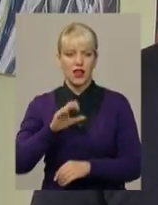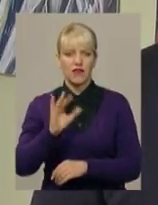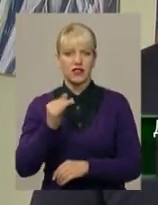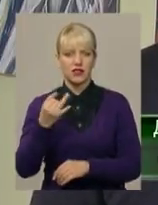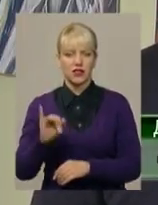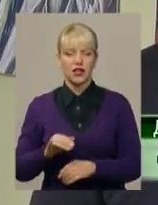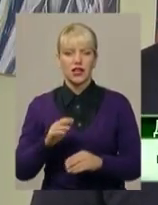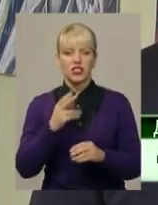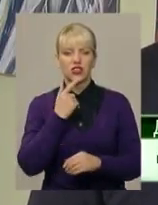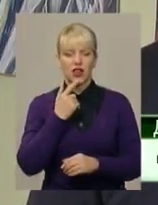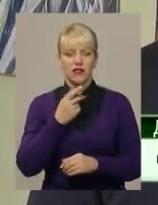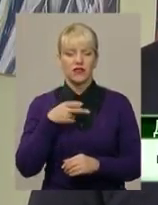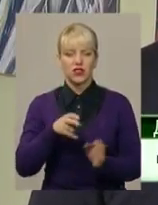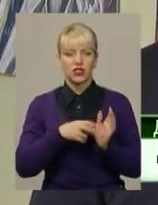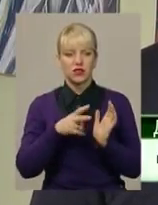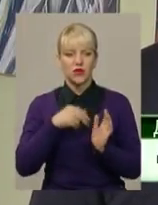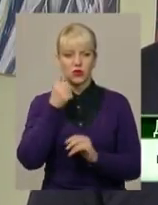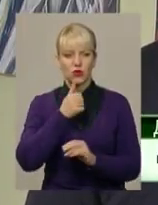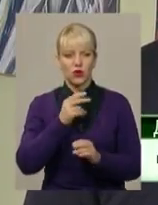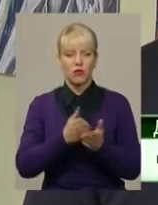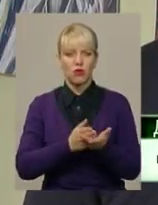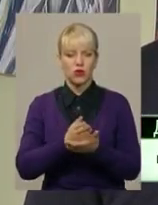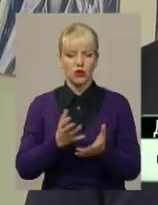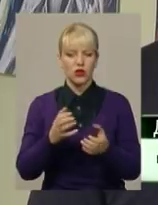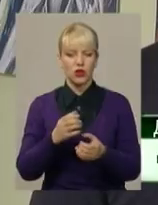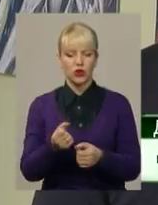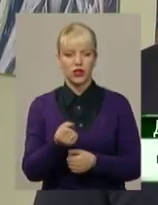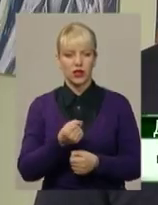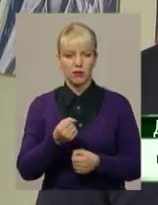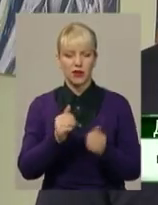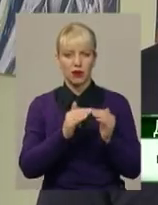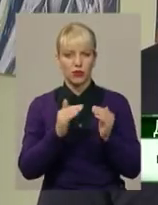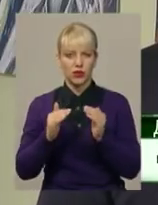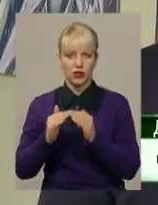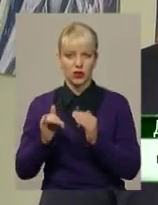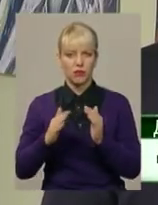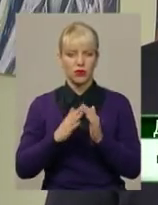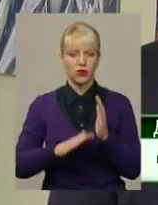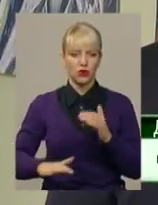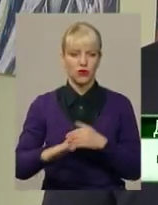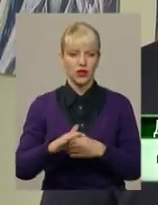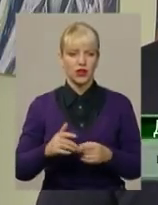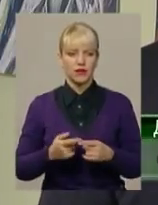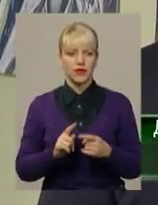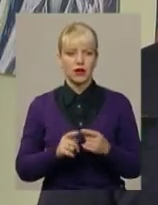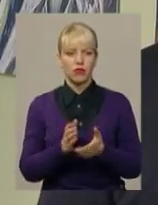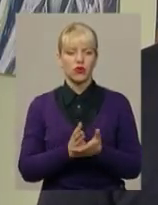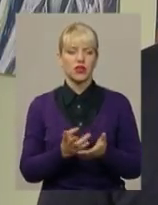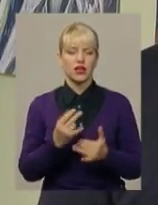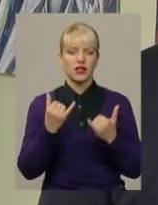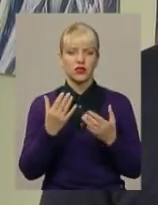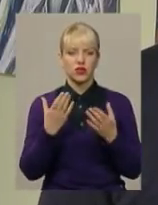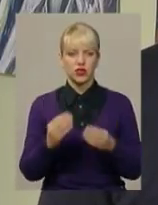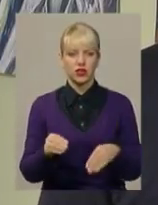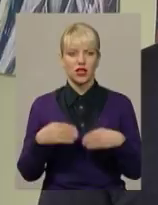Із червня 2018 року послуги з утримання будинки з поруди прибудинкових територій, тобто це власне та послуга, яку на сьогоднішній день